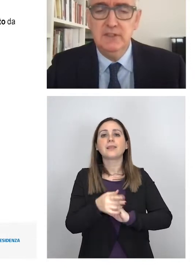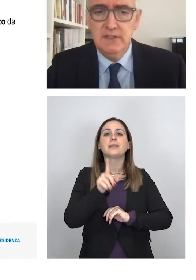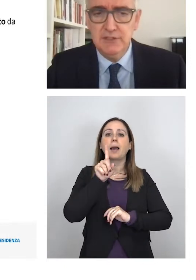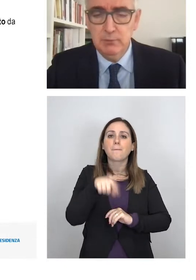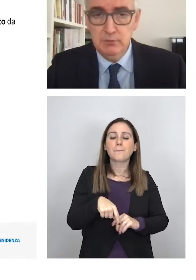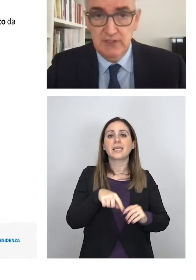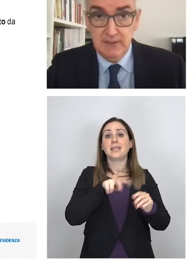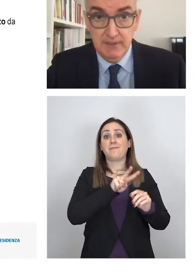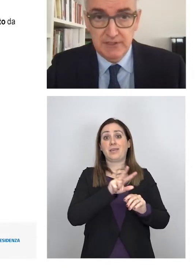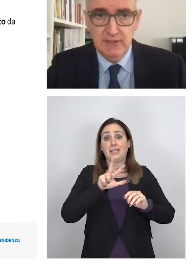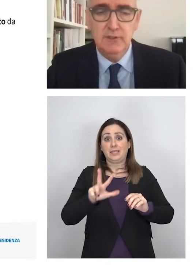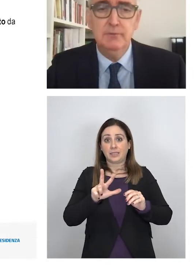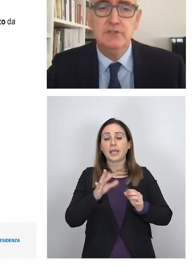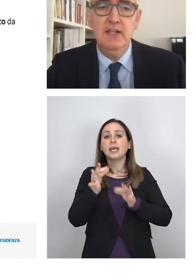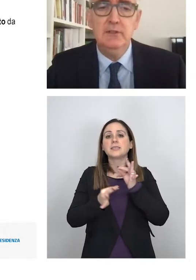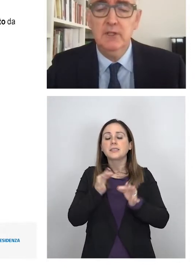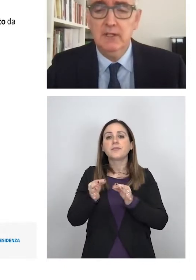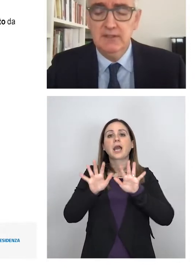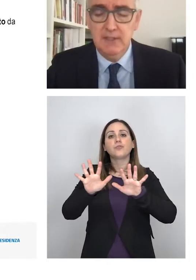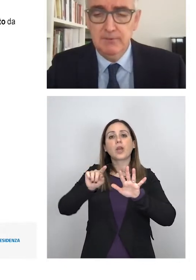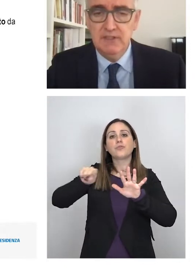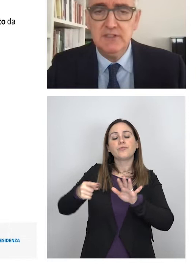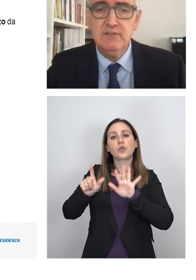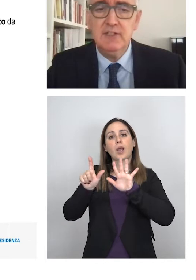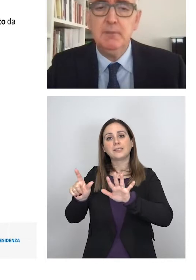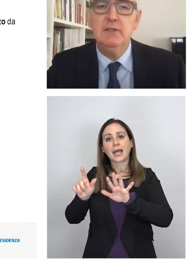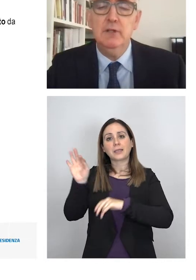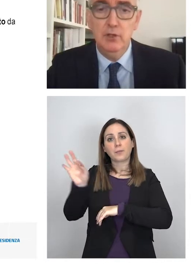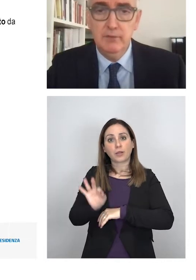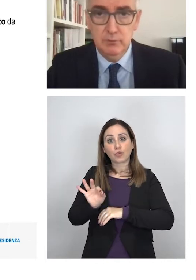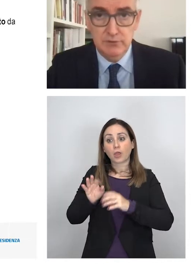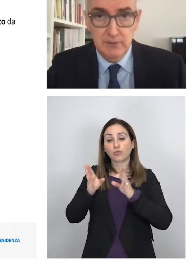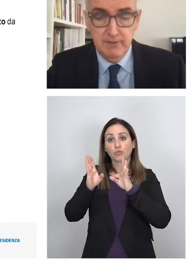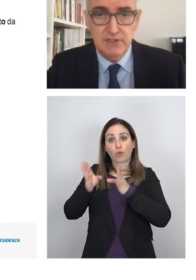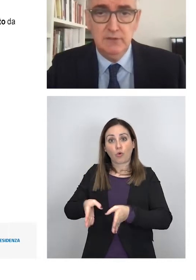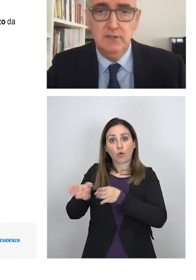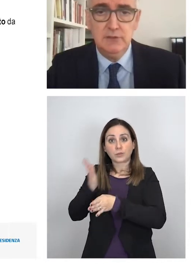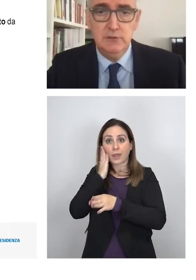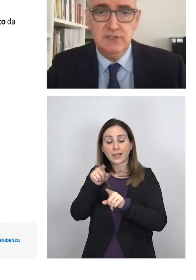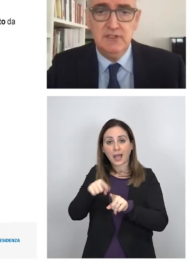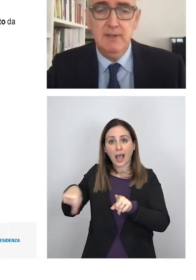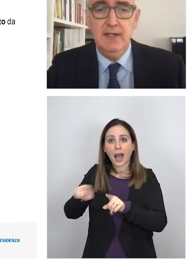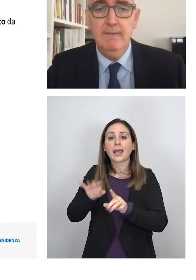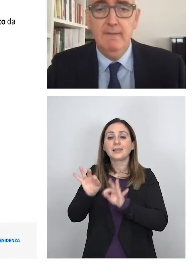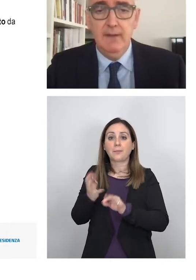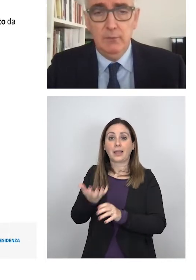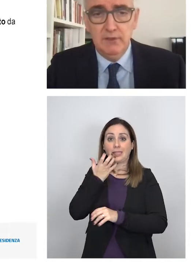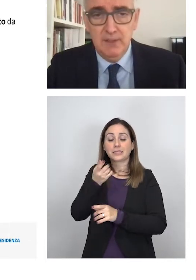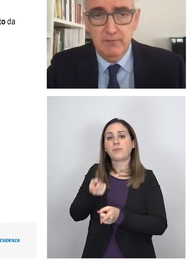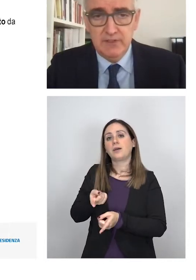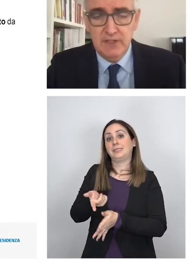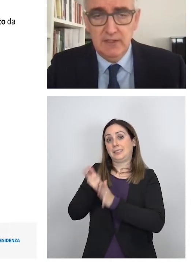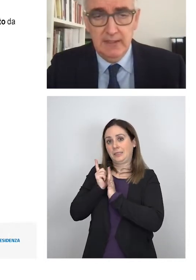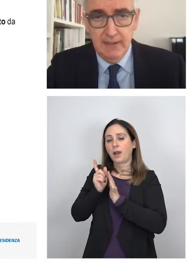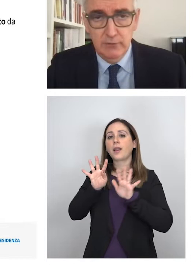'occupazione del 10.7% dei posti letto di terapia intensiva rispetto al 9.6% della scorsa settimana e